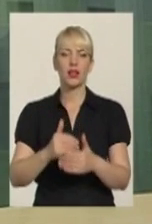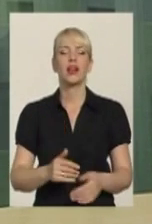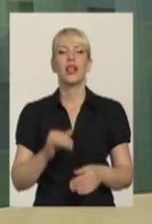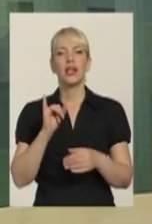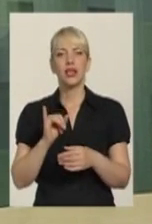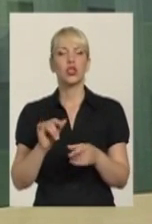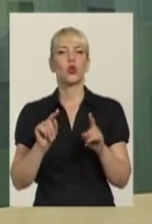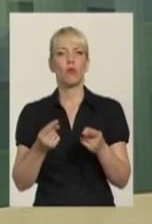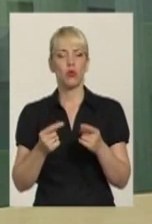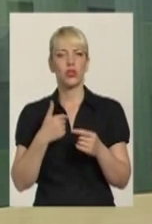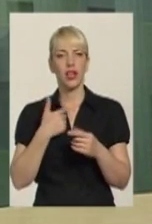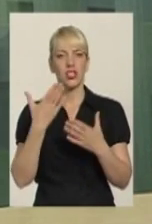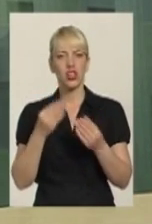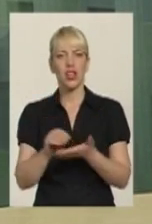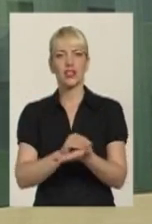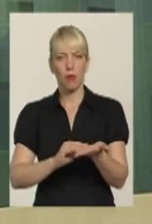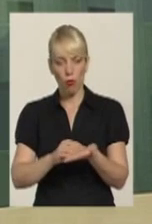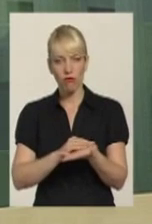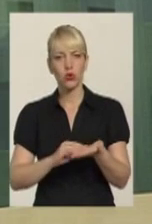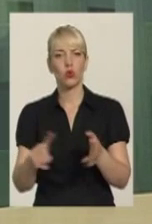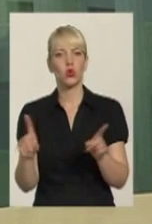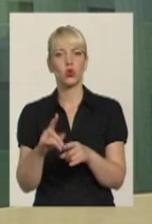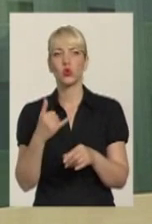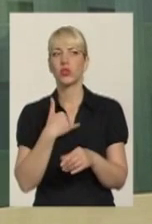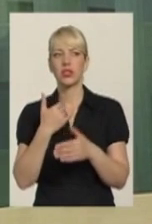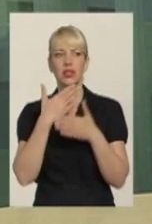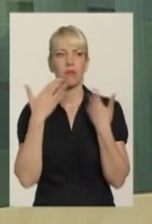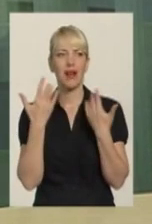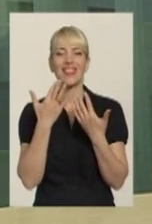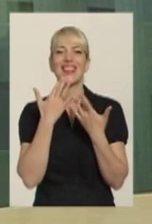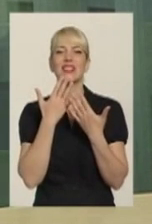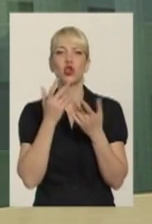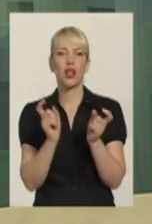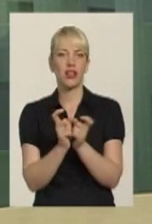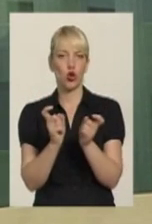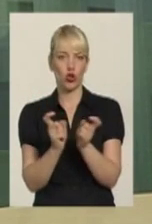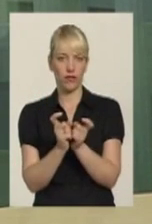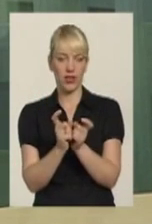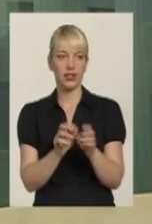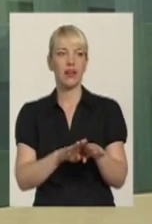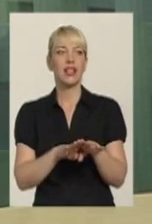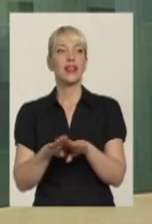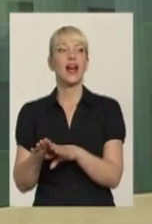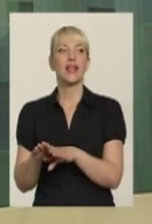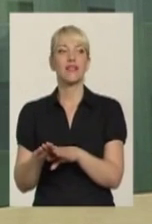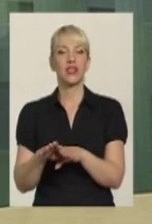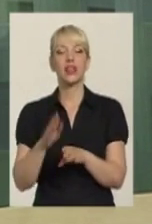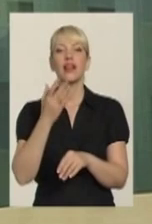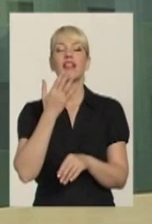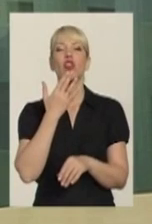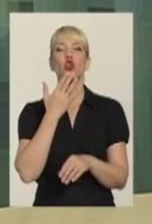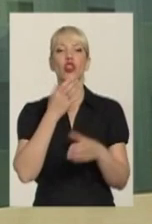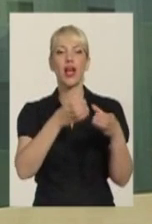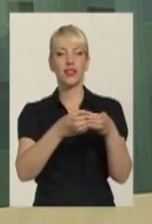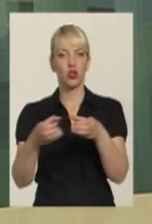І тому я ще раз хочу повторити, що в нас немає таких національних конфліктів на рівні національних громад,